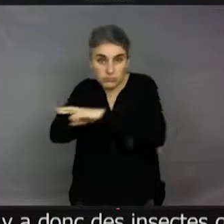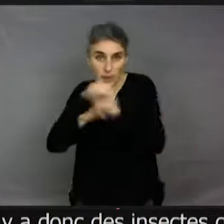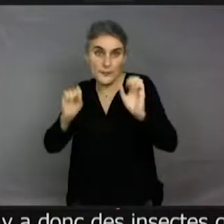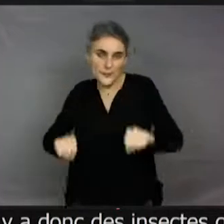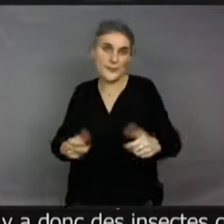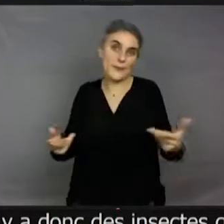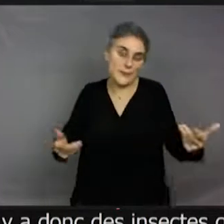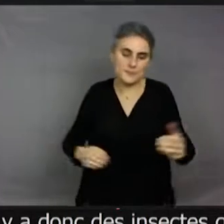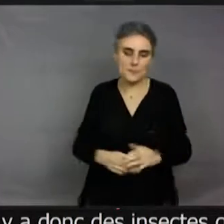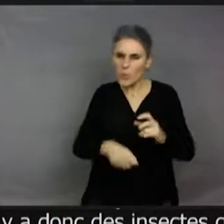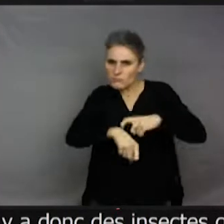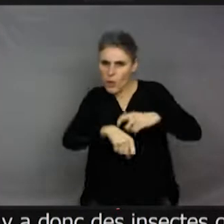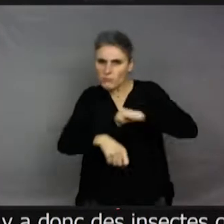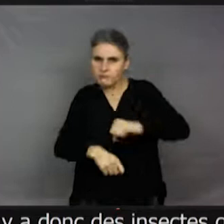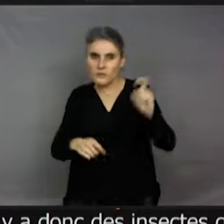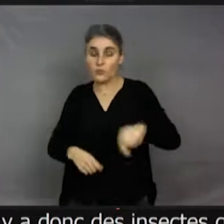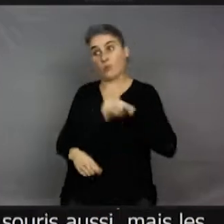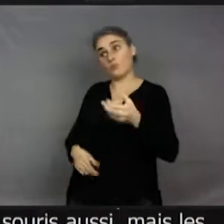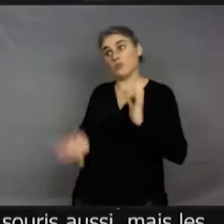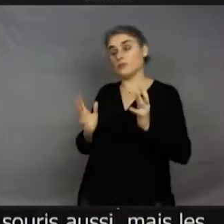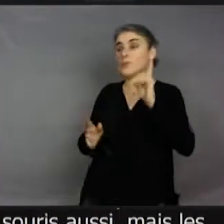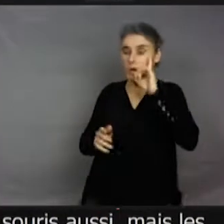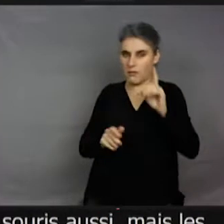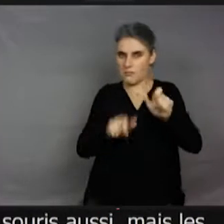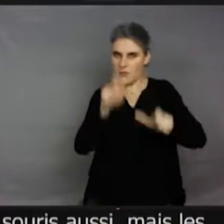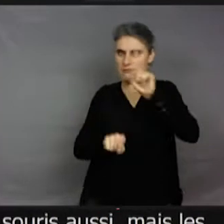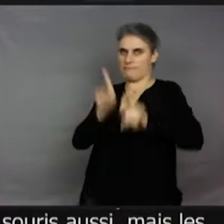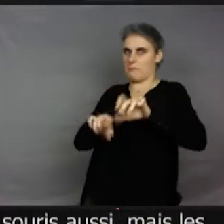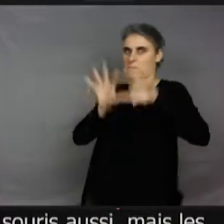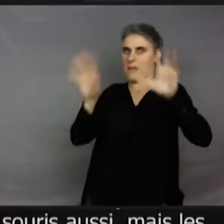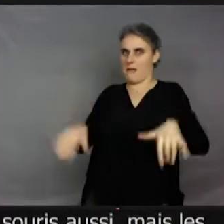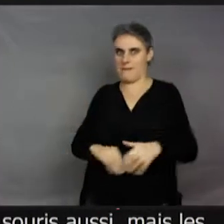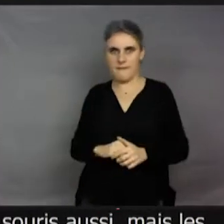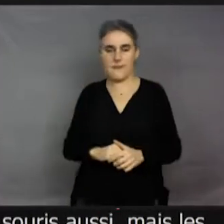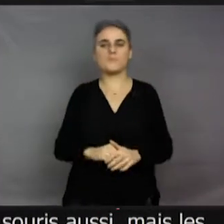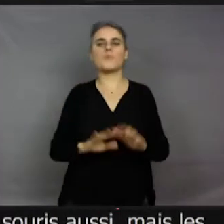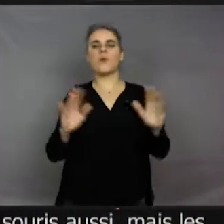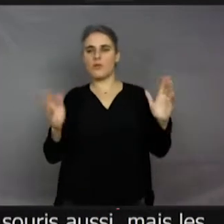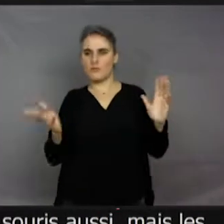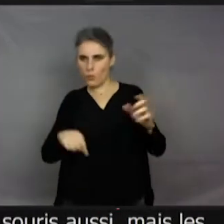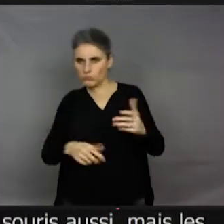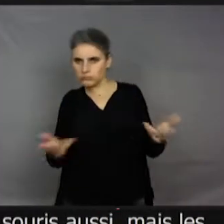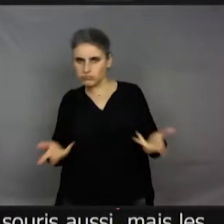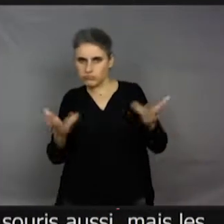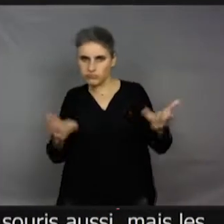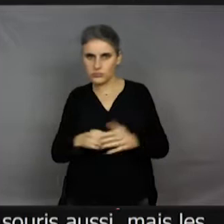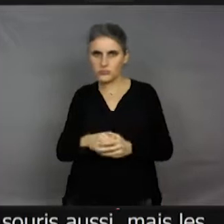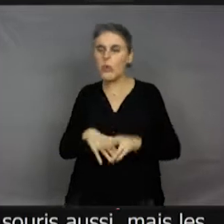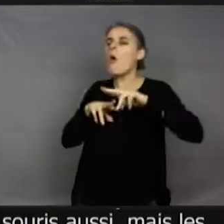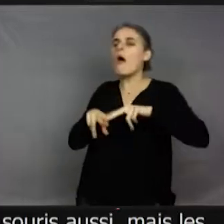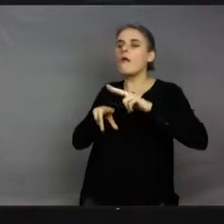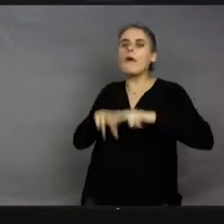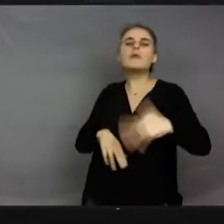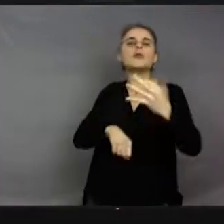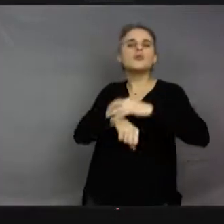'on ait le temps d'avoir des questions. Parce que je pense que aurez beaucoup de questions. Oh, ça va, on a un bon quart d'heure. Ça vous va